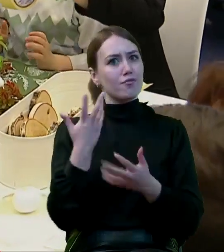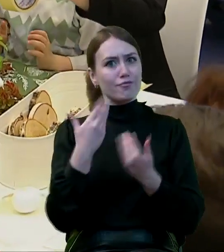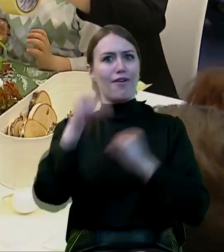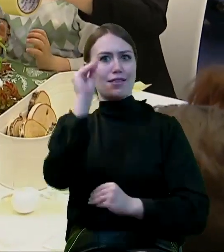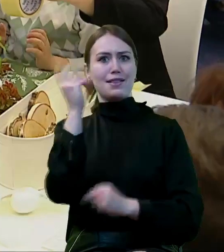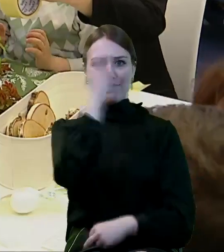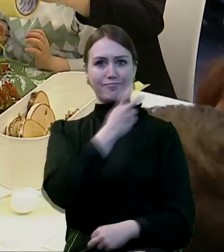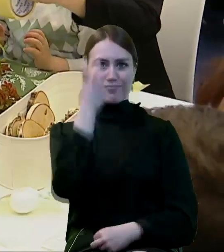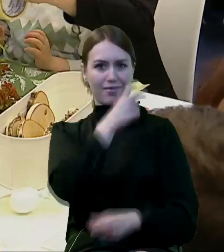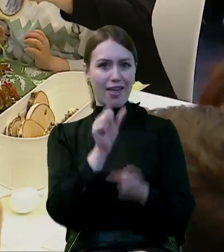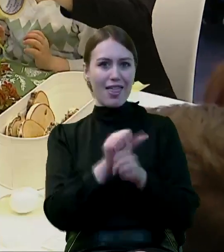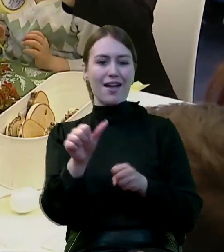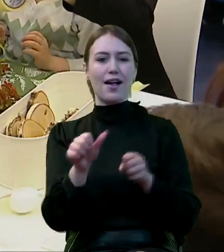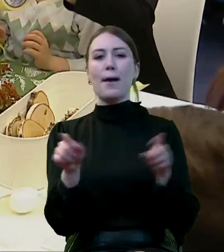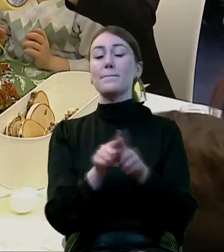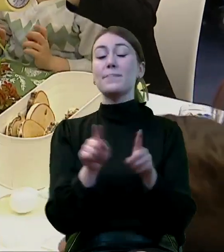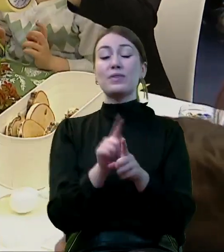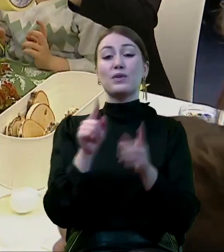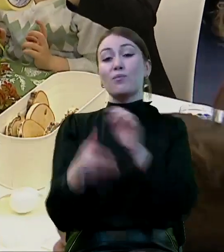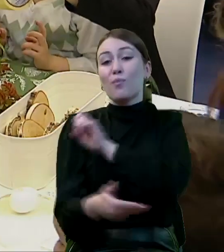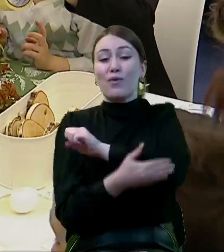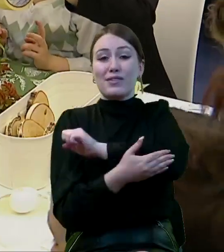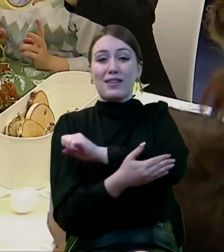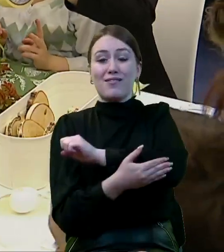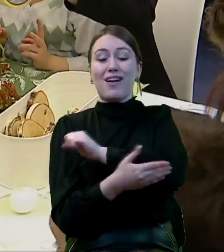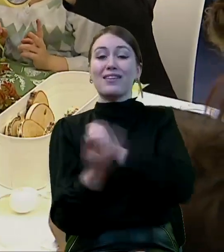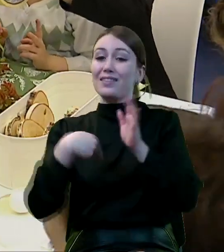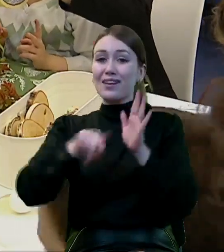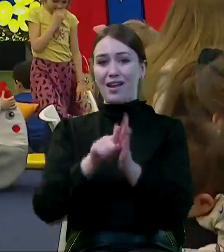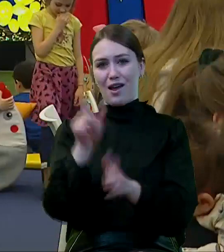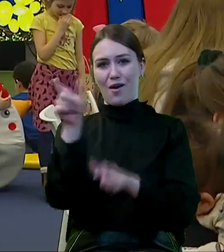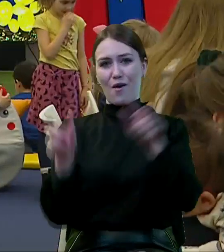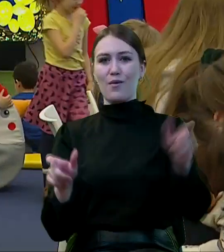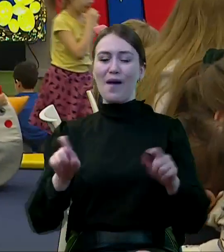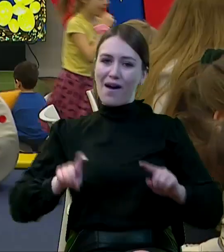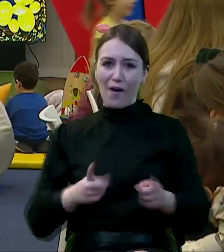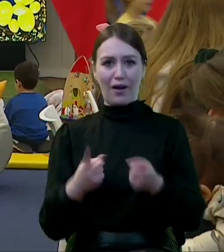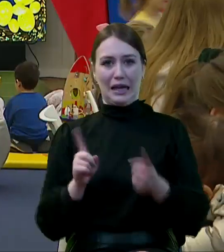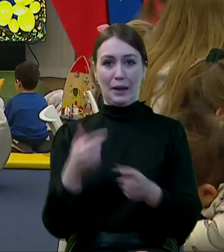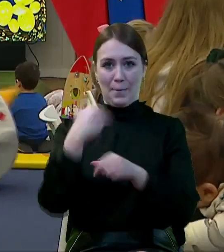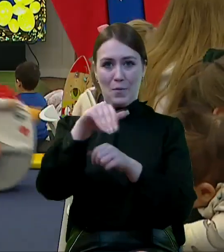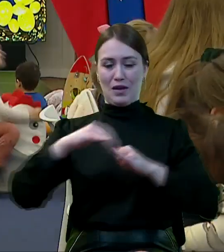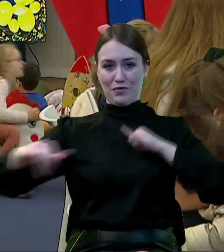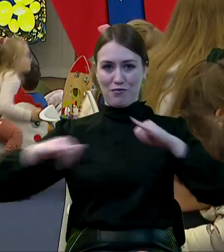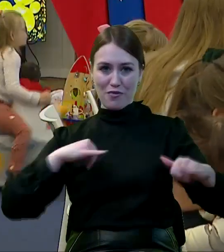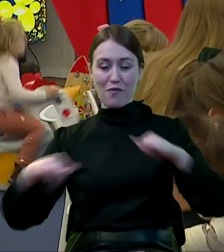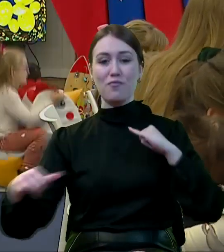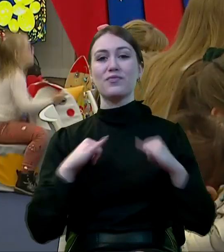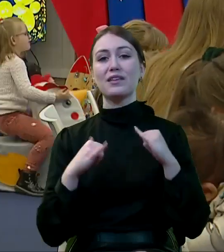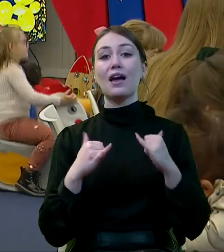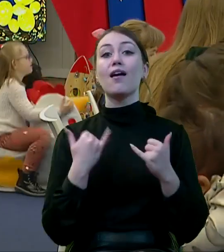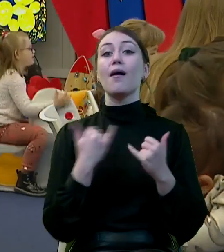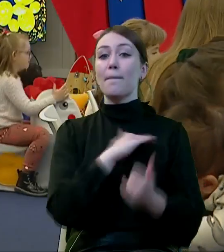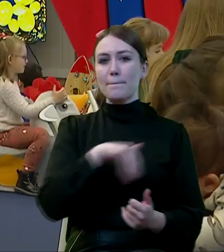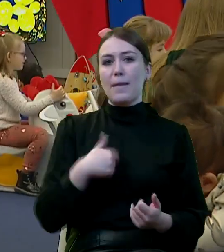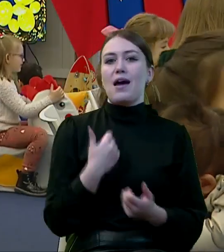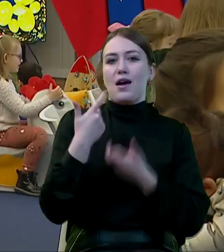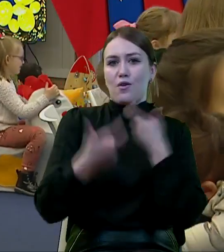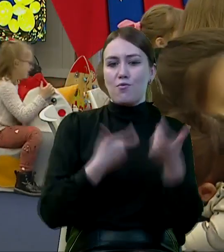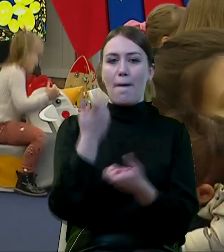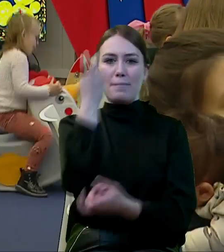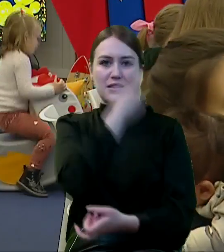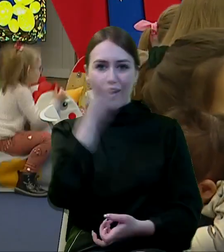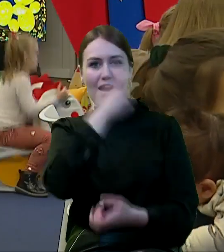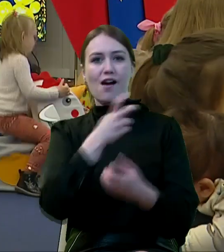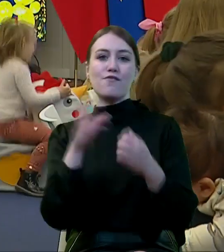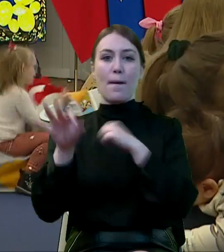zainteresowaniem, który przede wszystkim jest dedykowany dla organizacji pozarządowych, aby tworzyć ciekawe